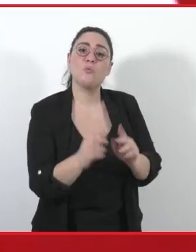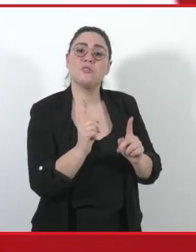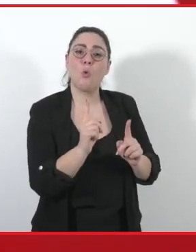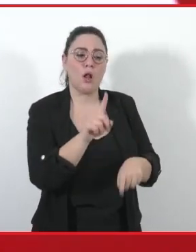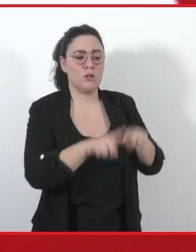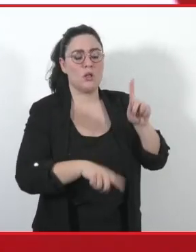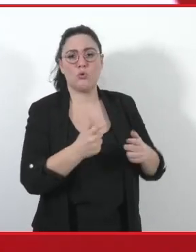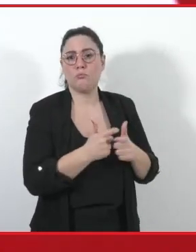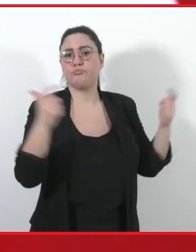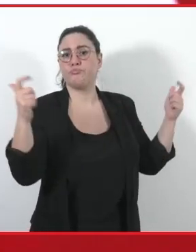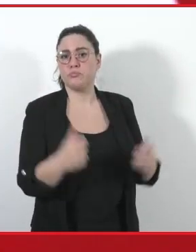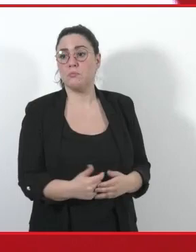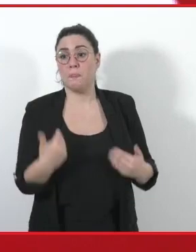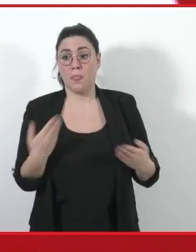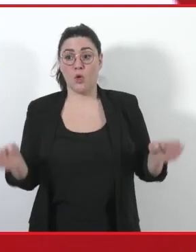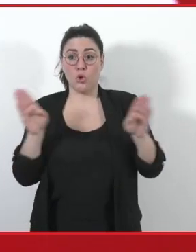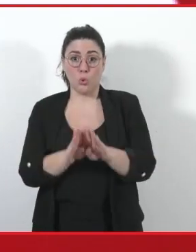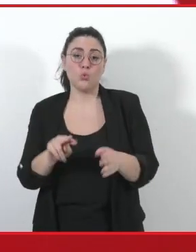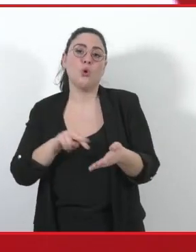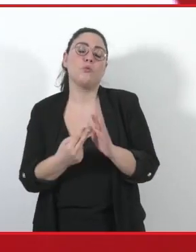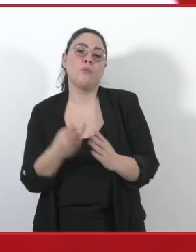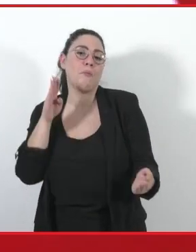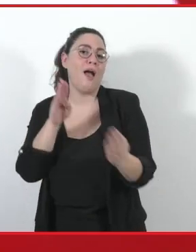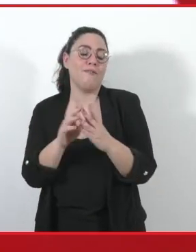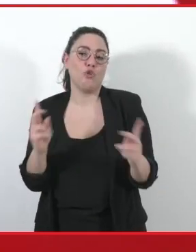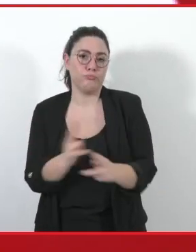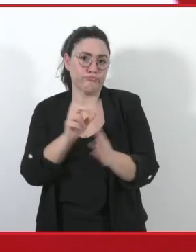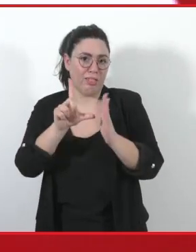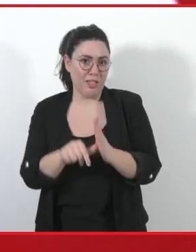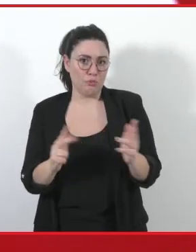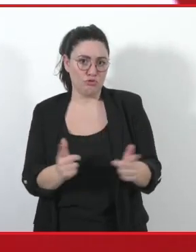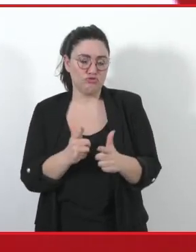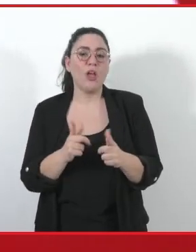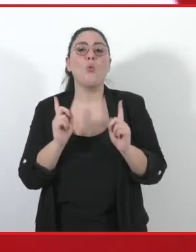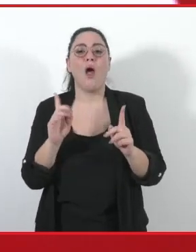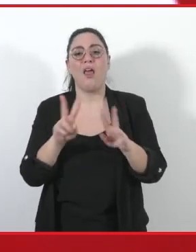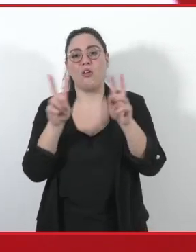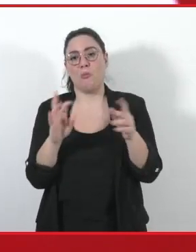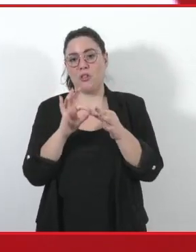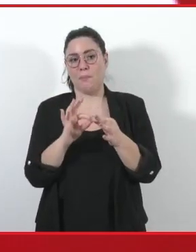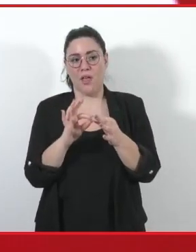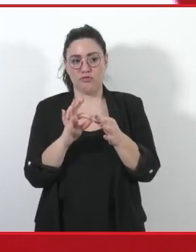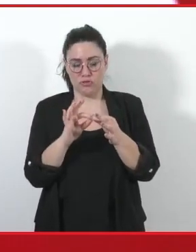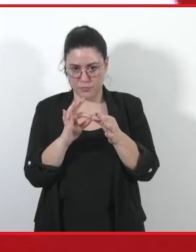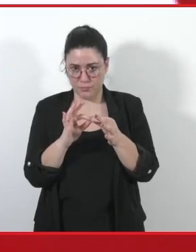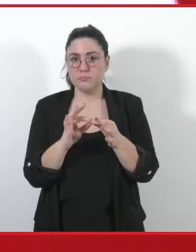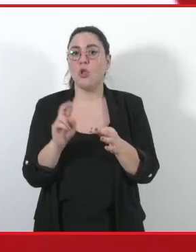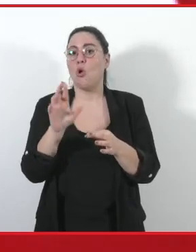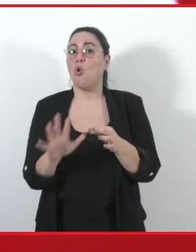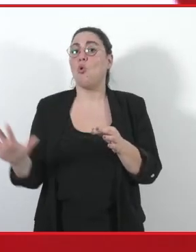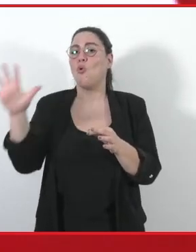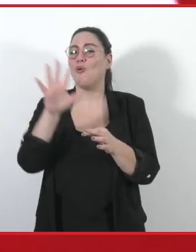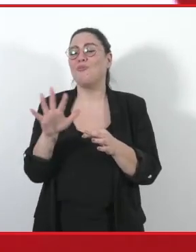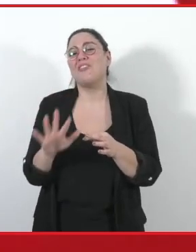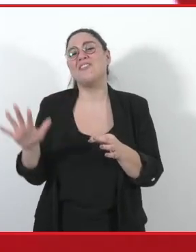evidentemente non ho il tempo di affrontare se non accennare, che è quello della pace. L'Umbria è la terra di San Francesco e di Aldo